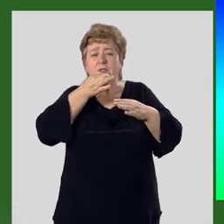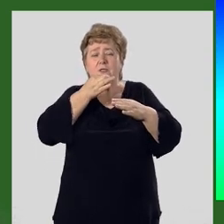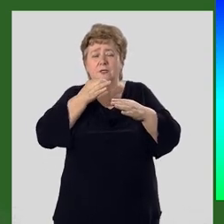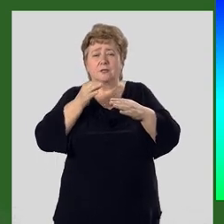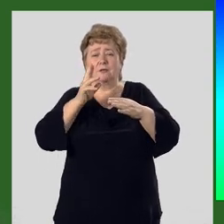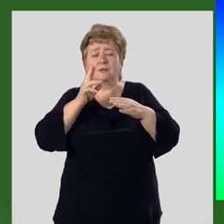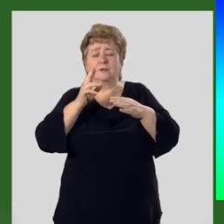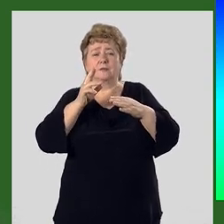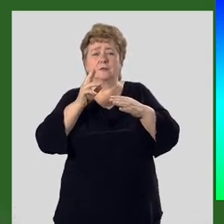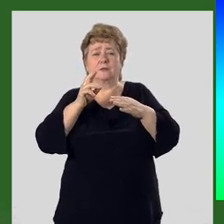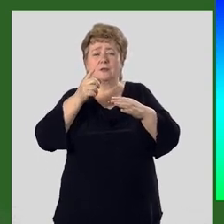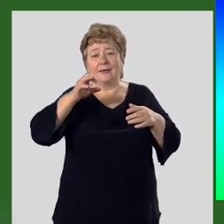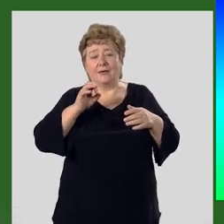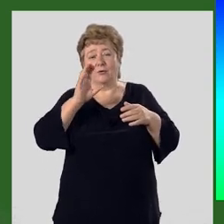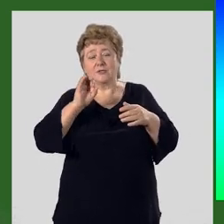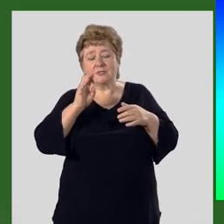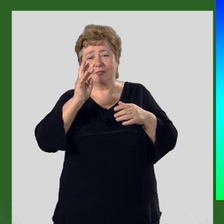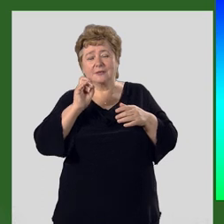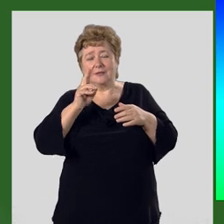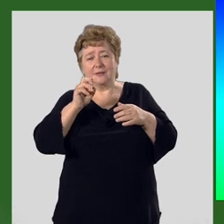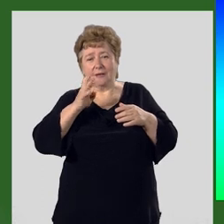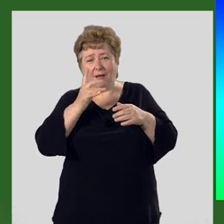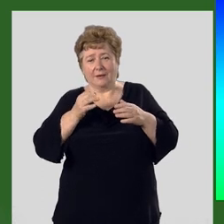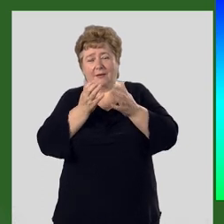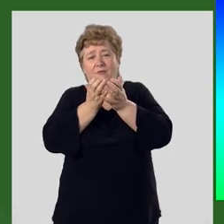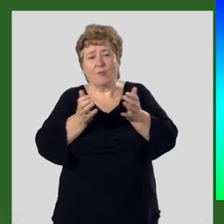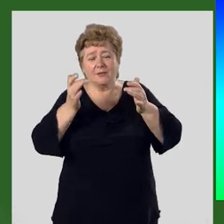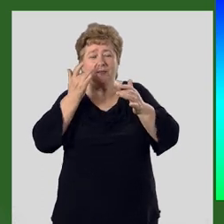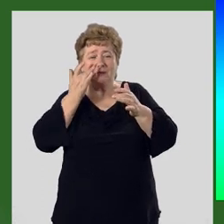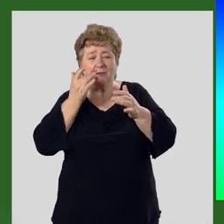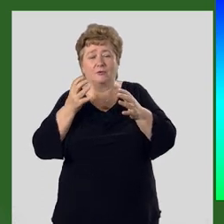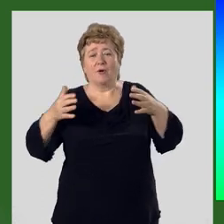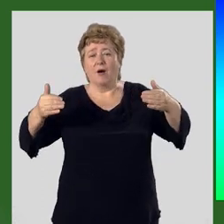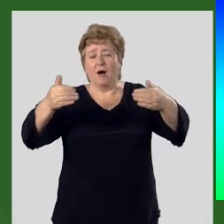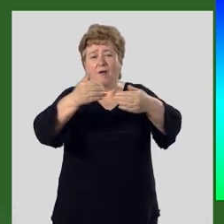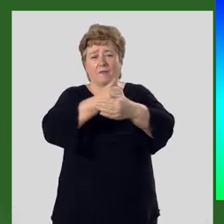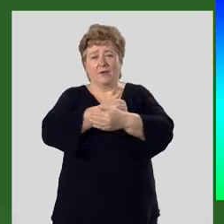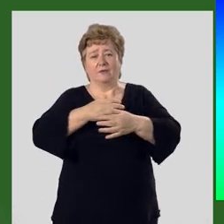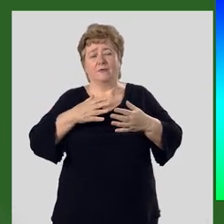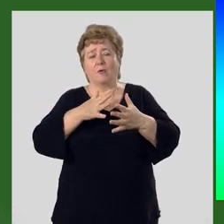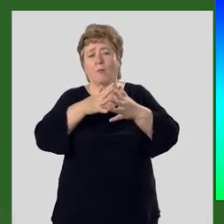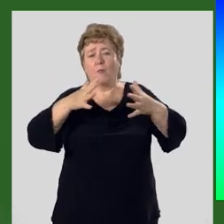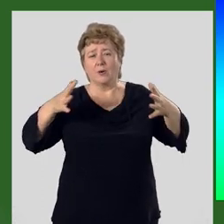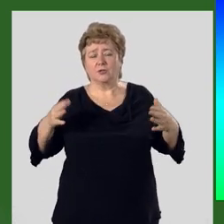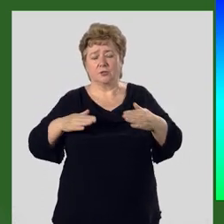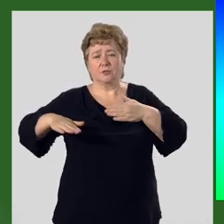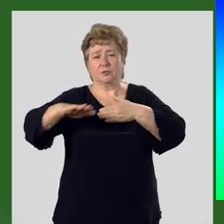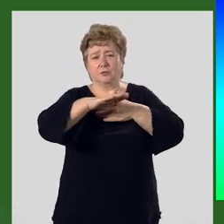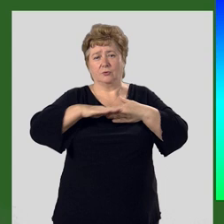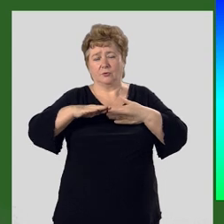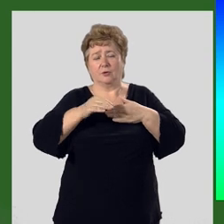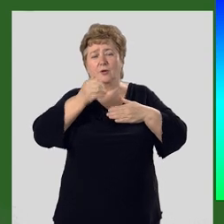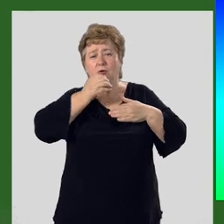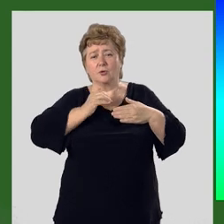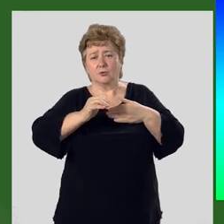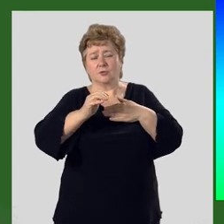калейдонские геосинклинальные впадины, которые охватывали обширную территорию